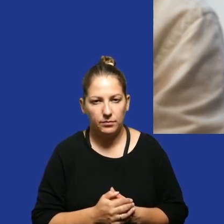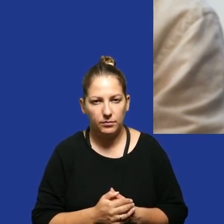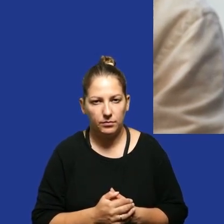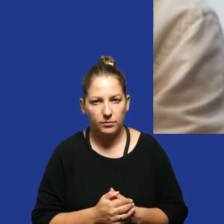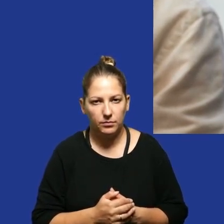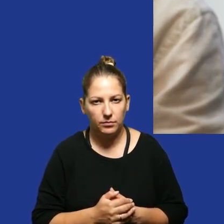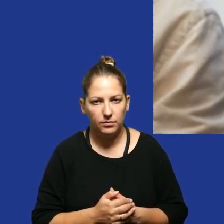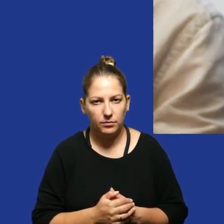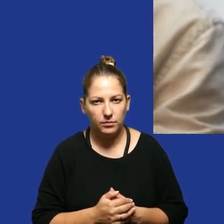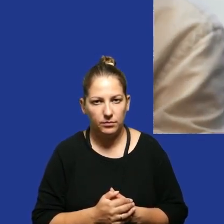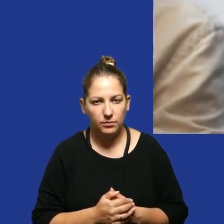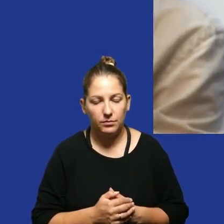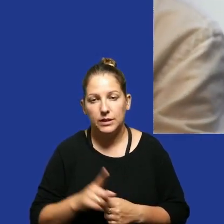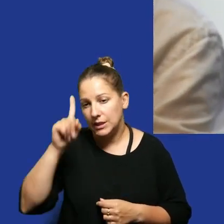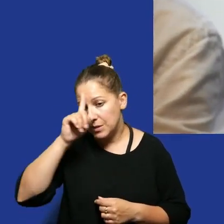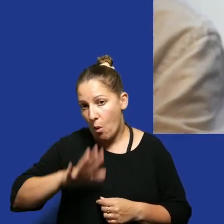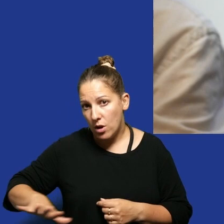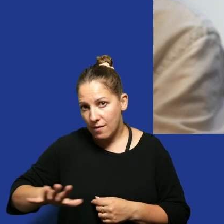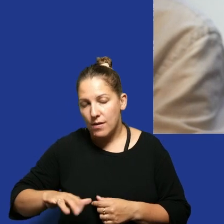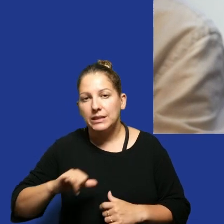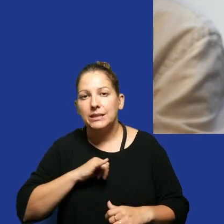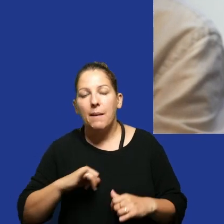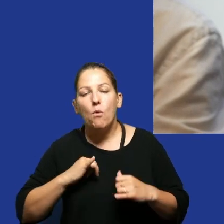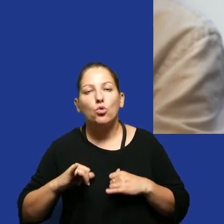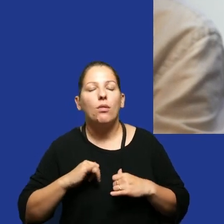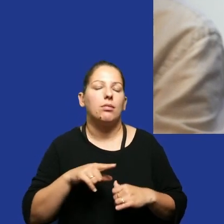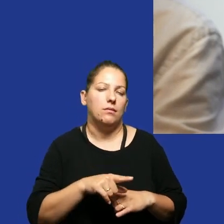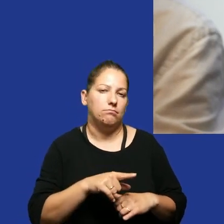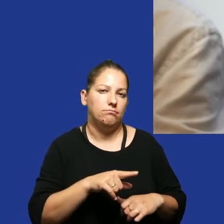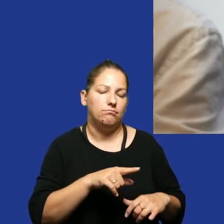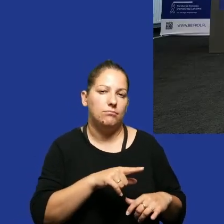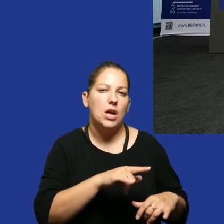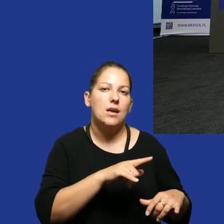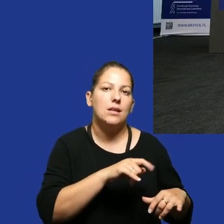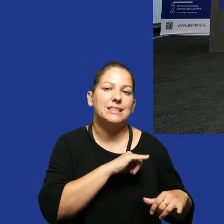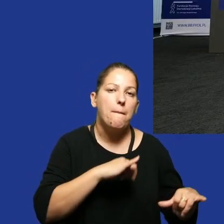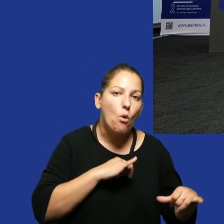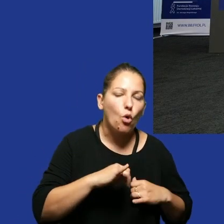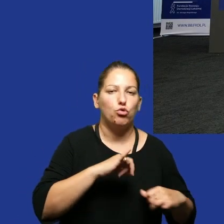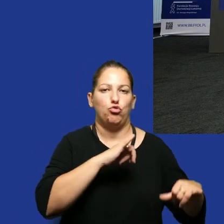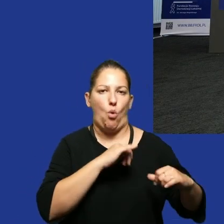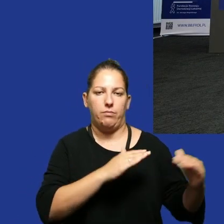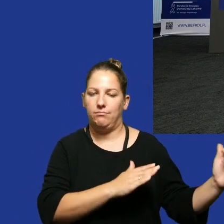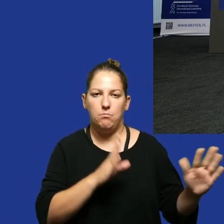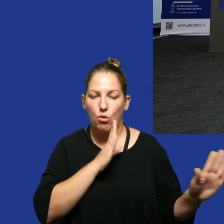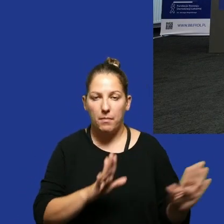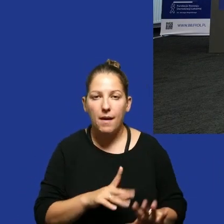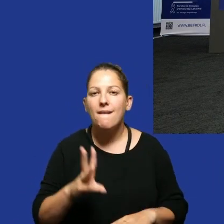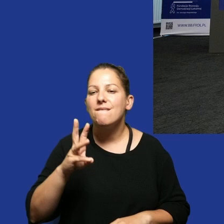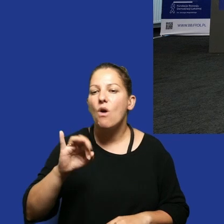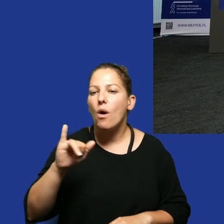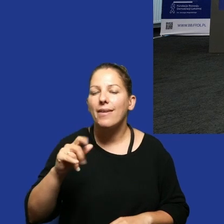społeczeństwo-samorząd-samorząd-rząd. Pytałam o to dlatego, że i Wojtek